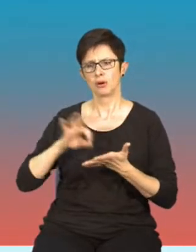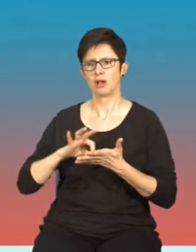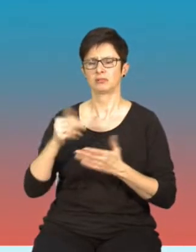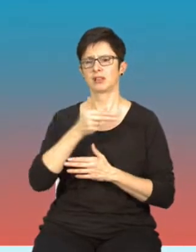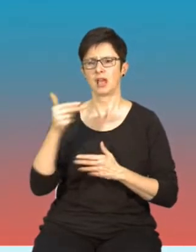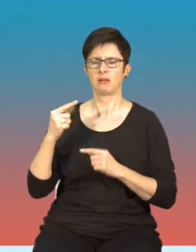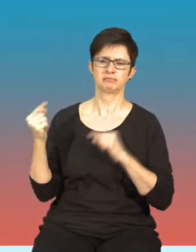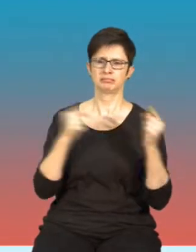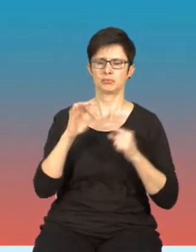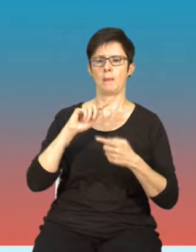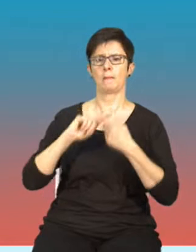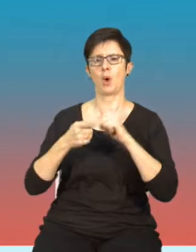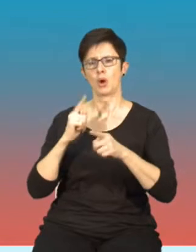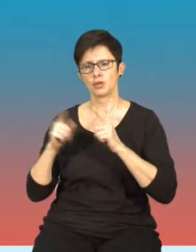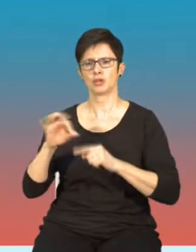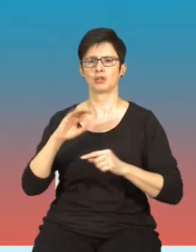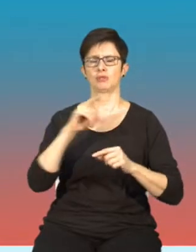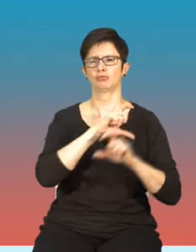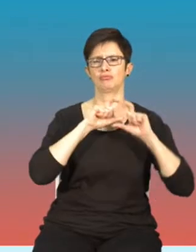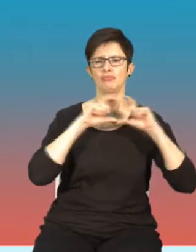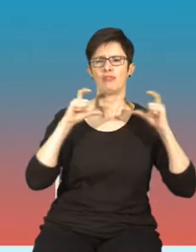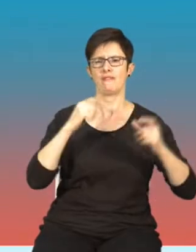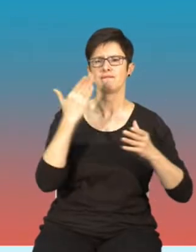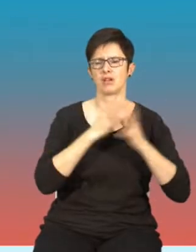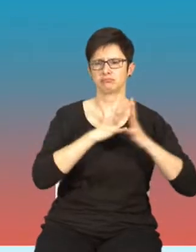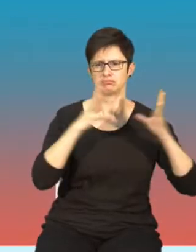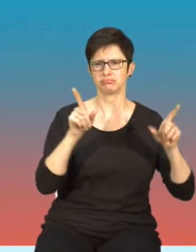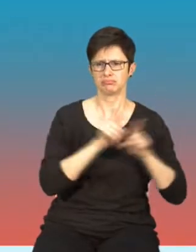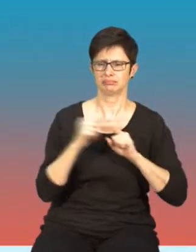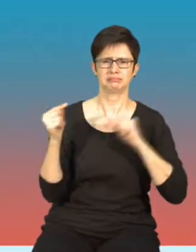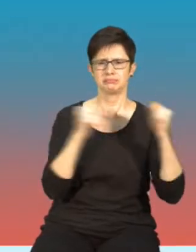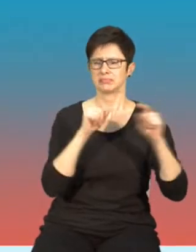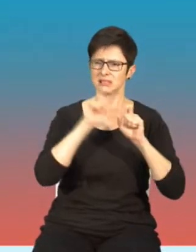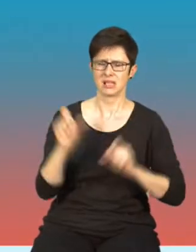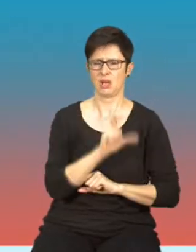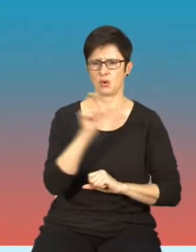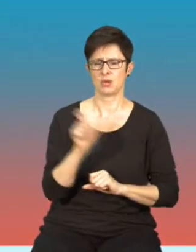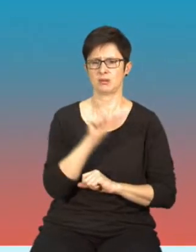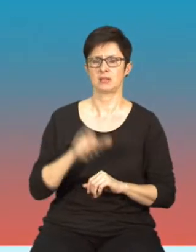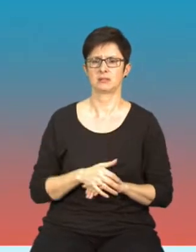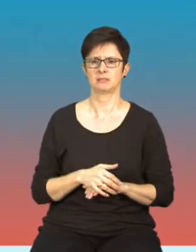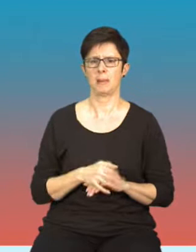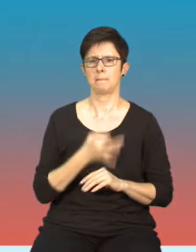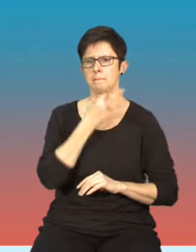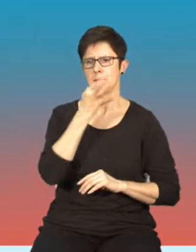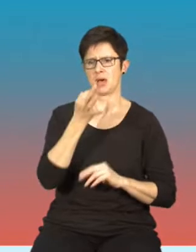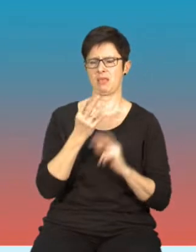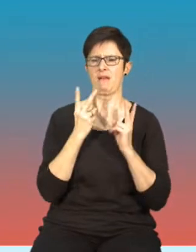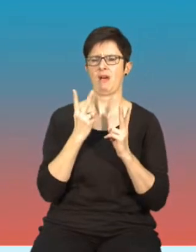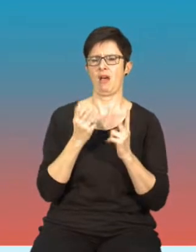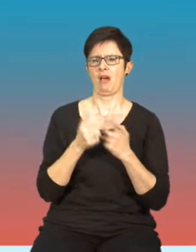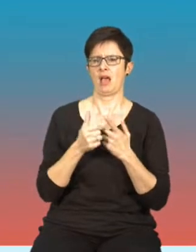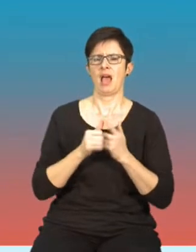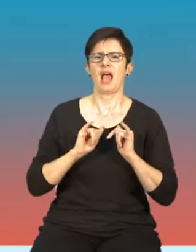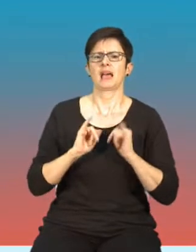polityków, jak i przedstawicieli korporacji. Pytanie leży zasadnicze, jak